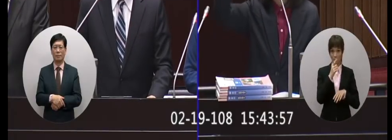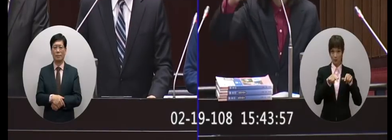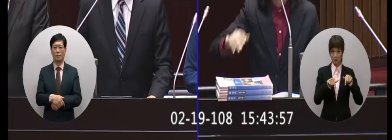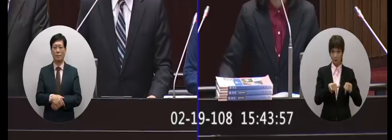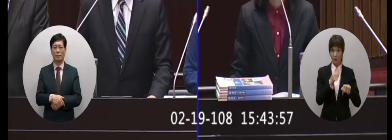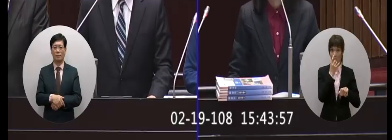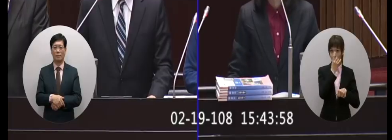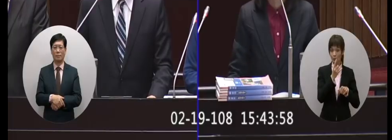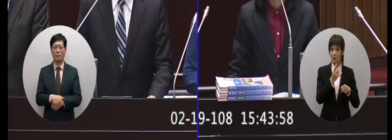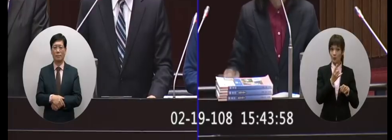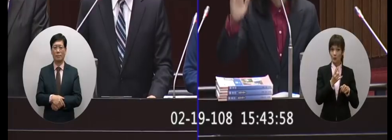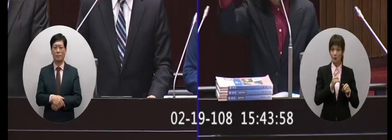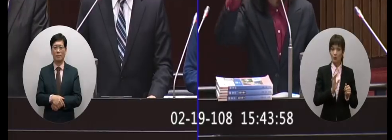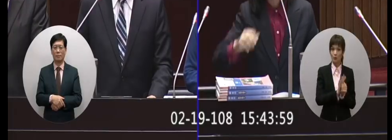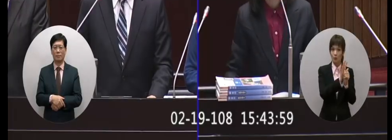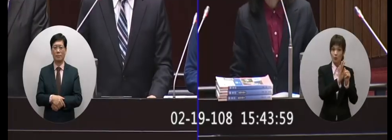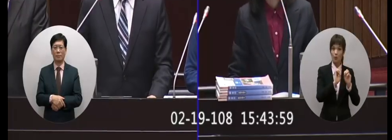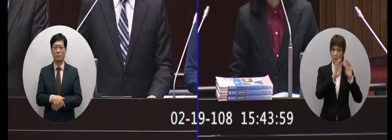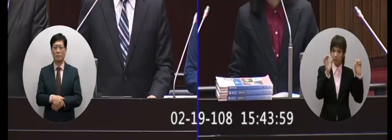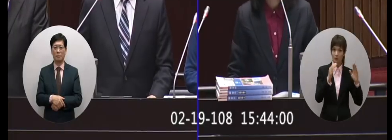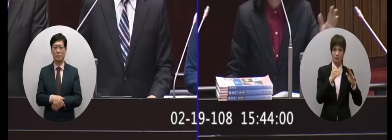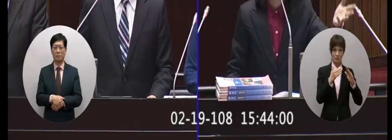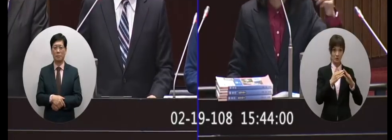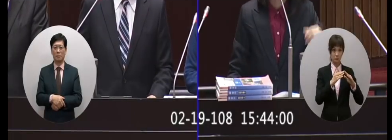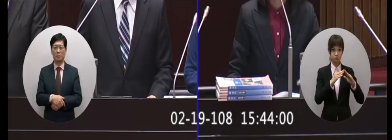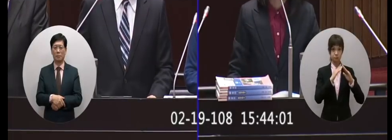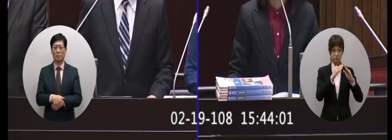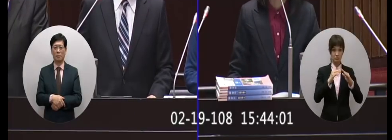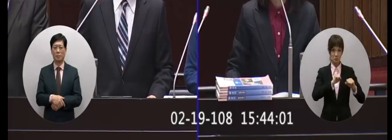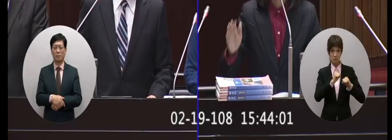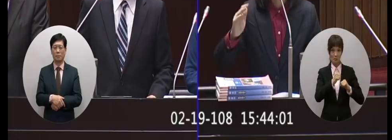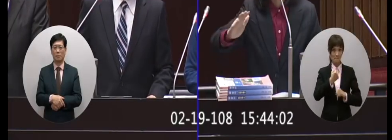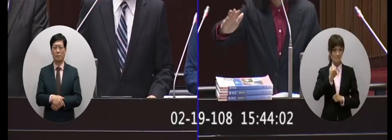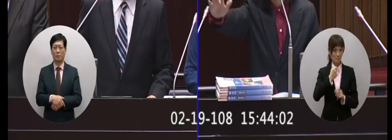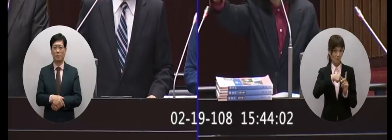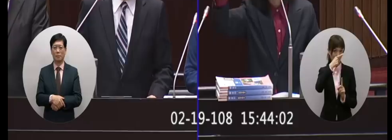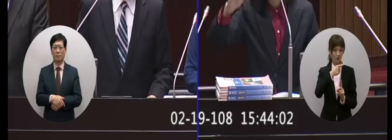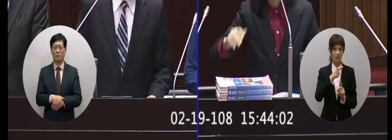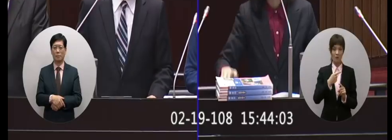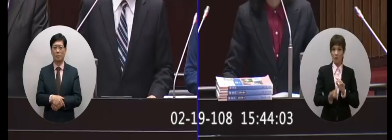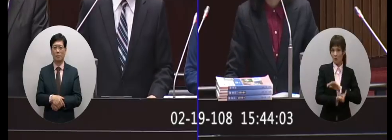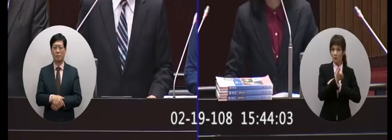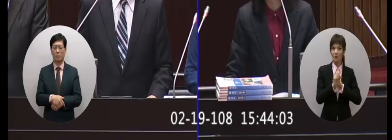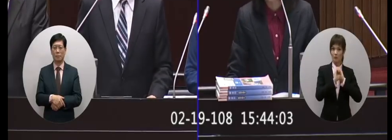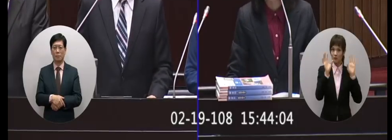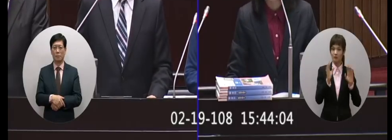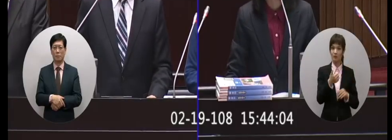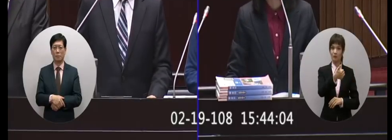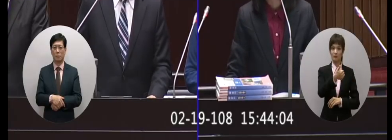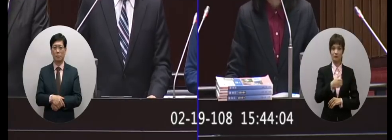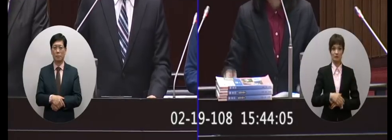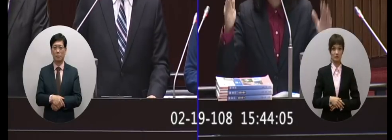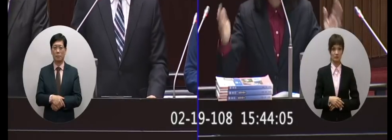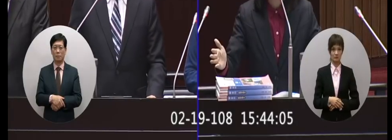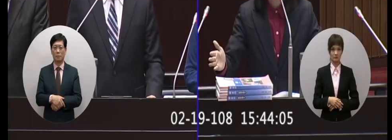競爭力比較強的縣市就跑比較快但是問題是我們今天要推雙語你總不能老是都都會去跑在前面吧